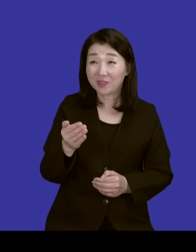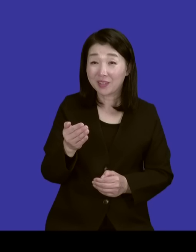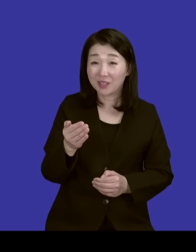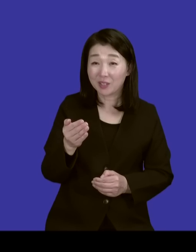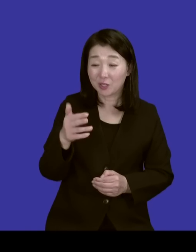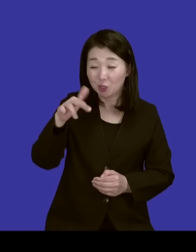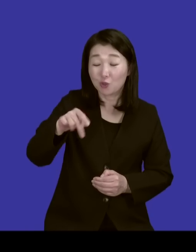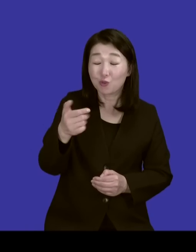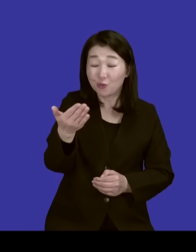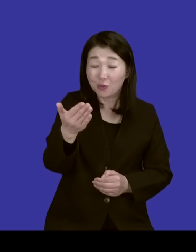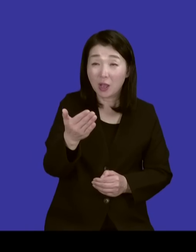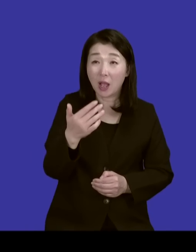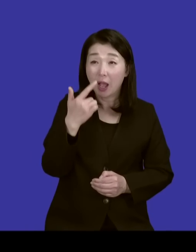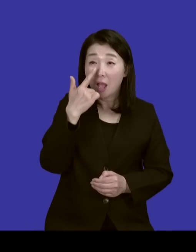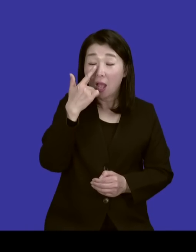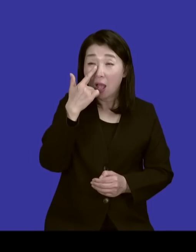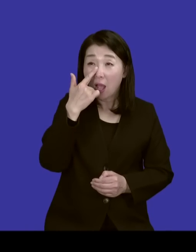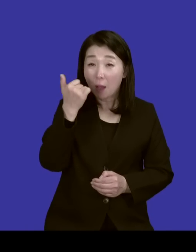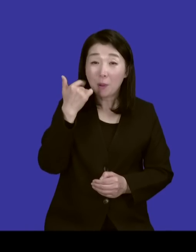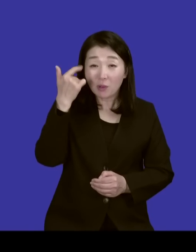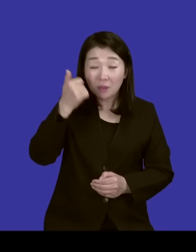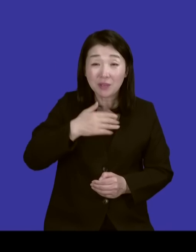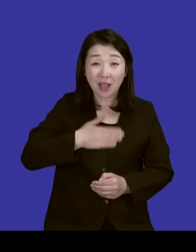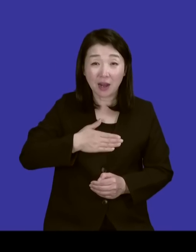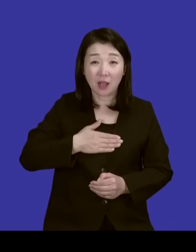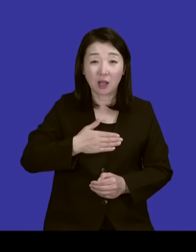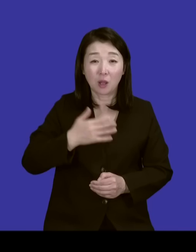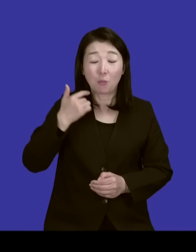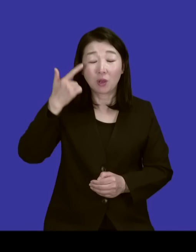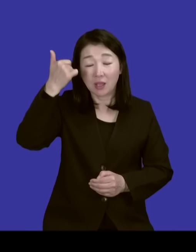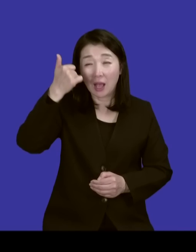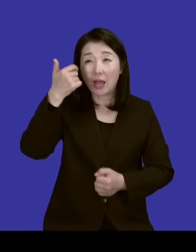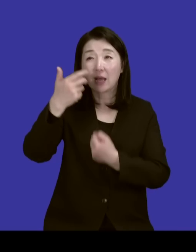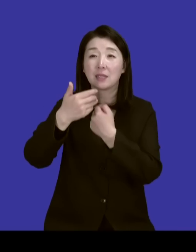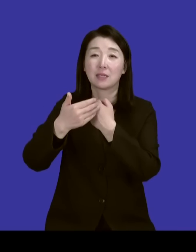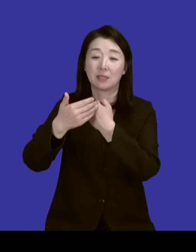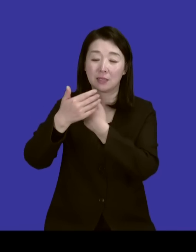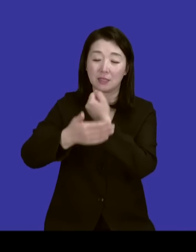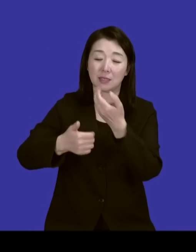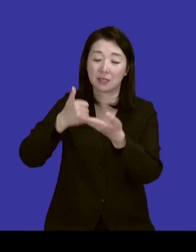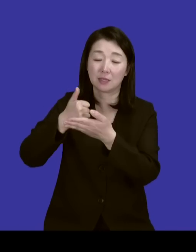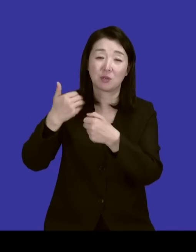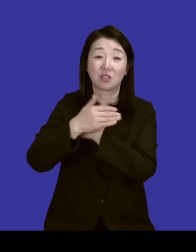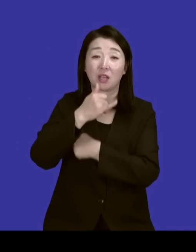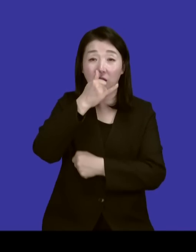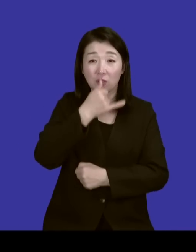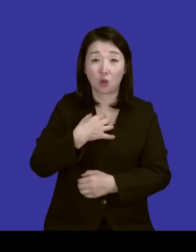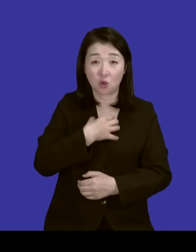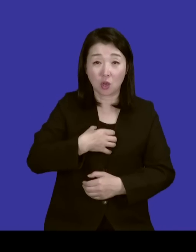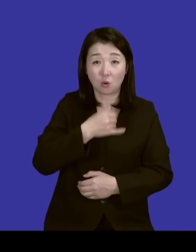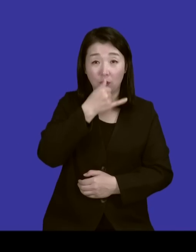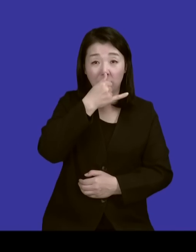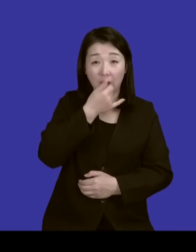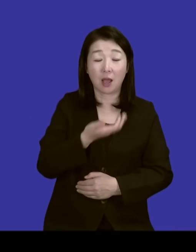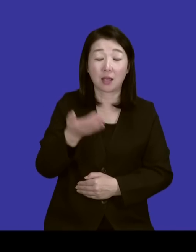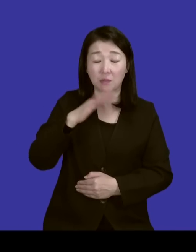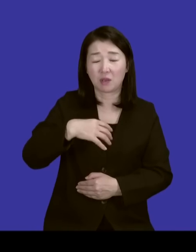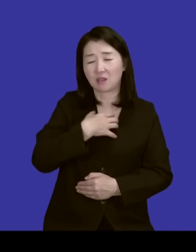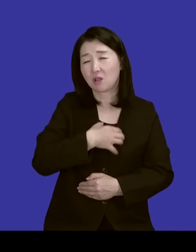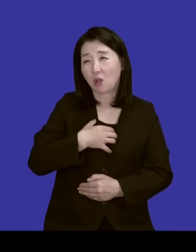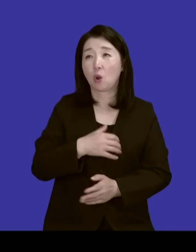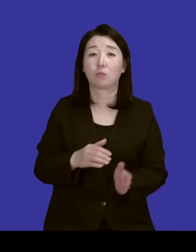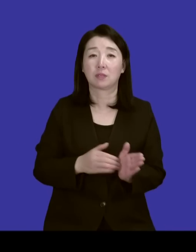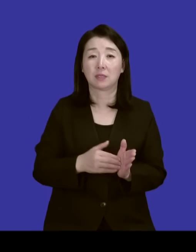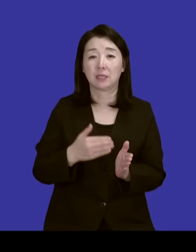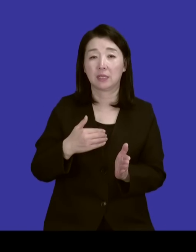목회자들은 이상하게 하나님의 은혜가 있을지 몰라도 아무리 괴로워도 그냥 그건 괴로움이지